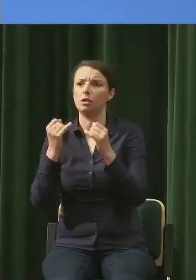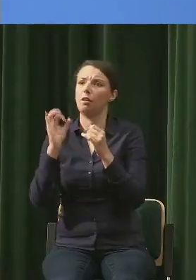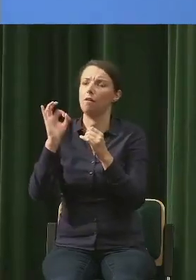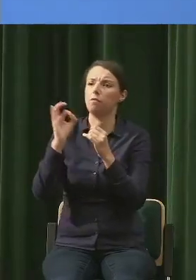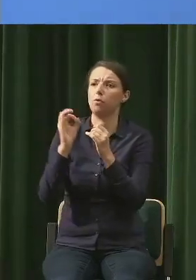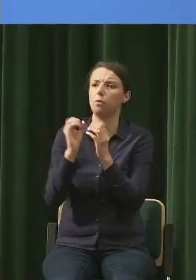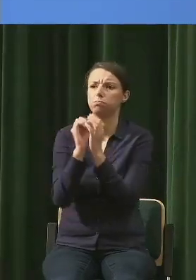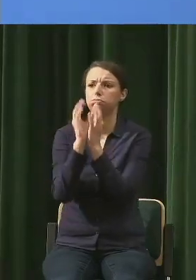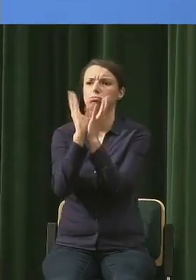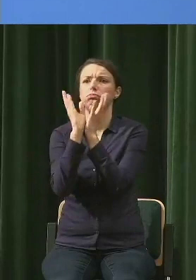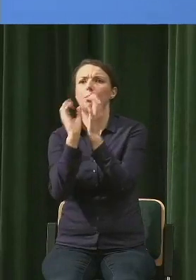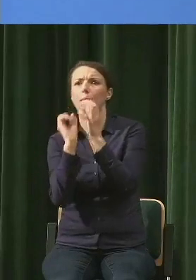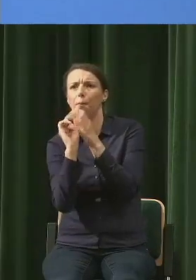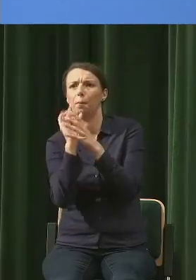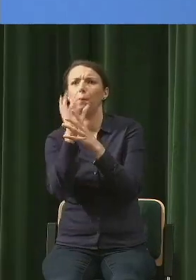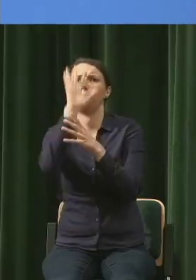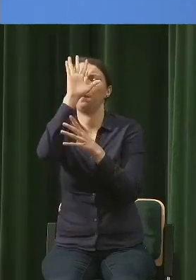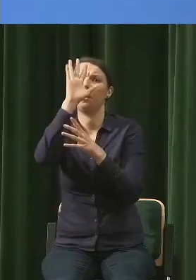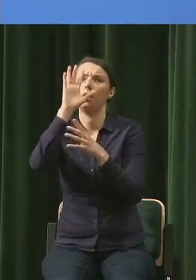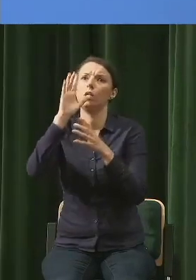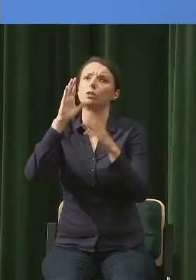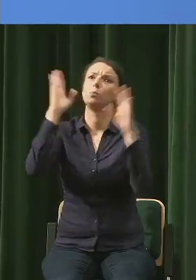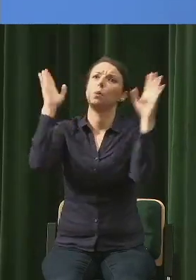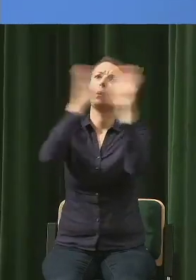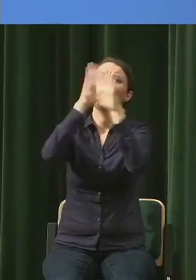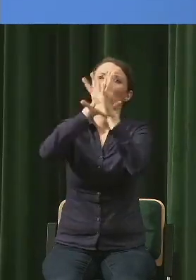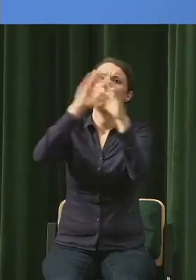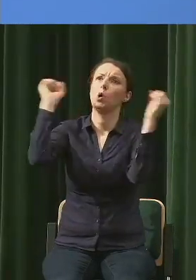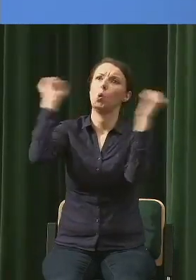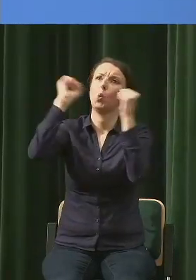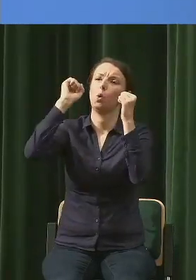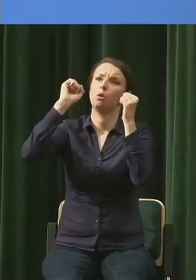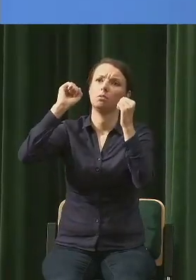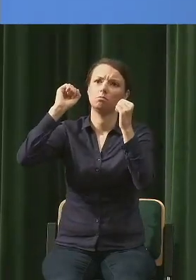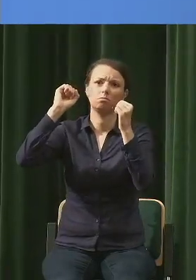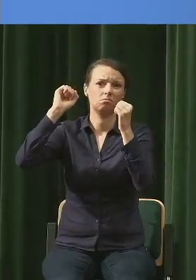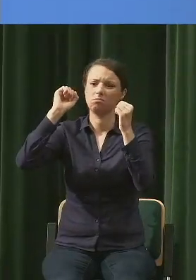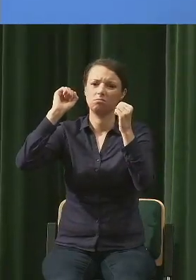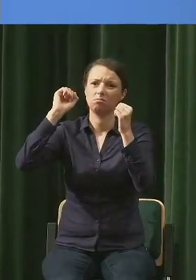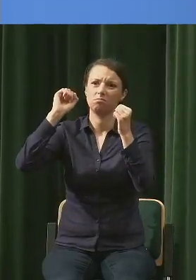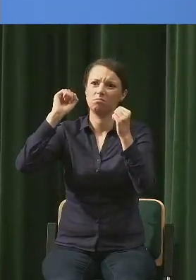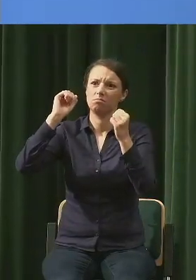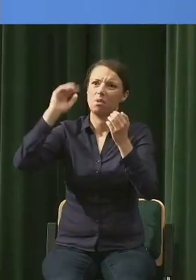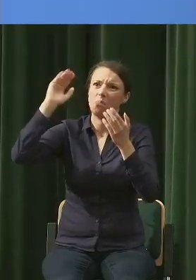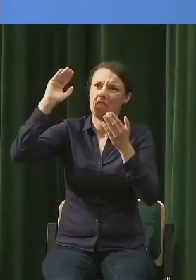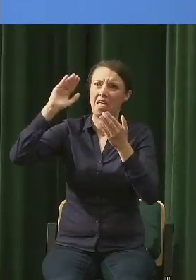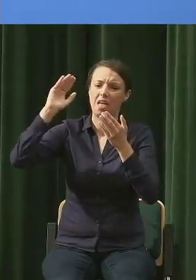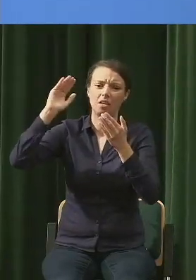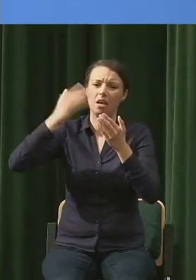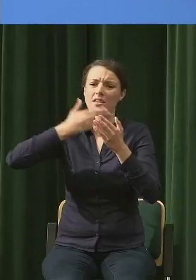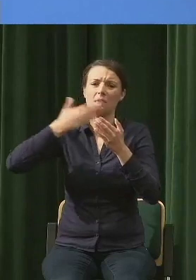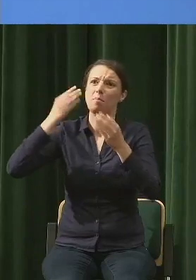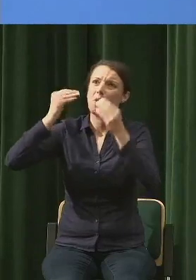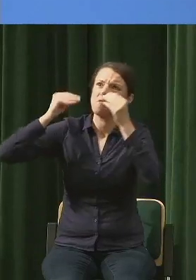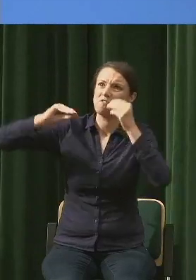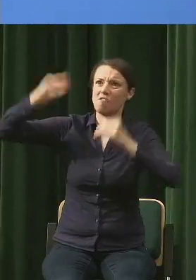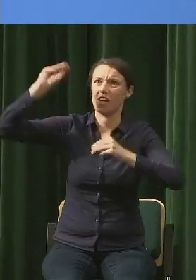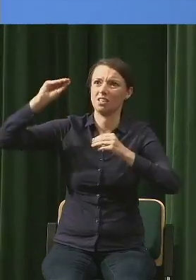Więc jakby tu też wolałabym myśleć też o tym, że